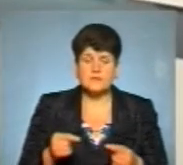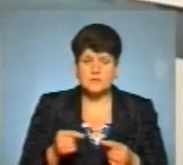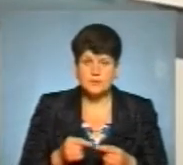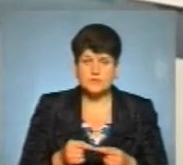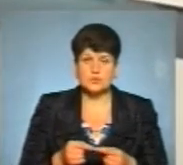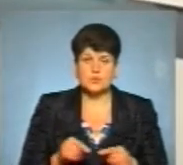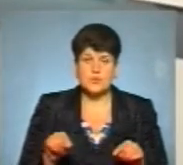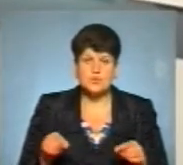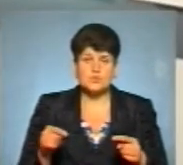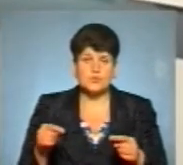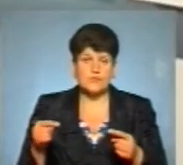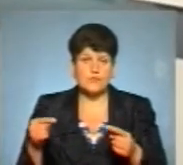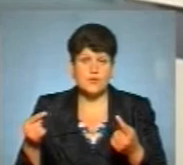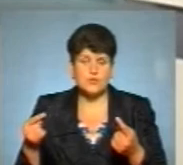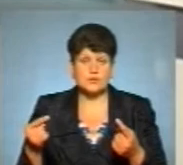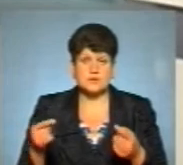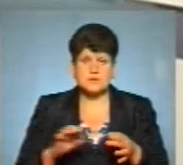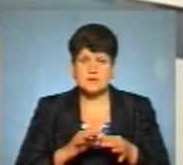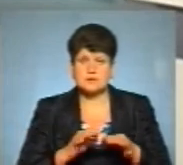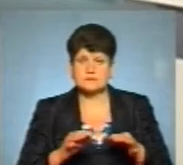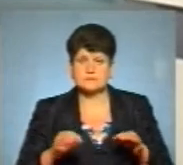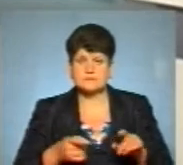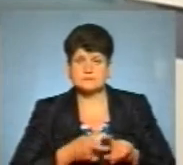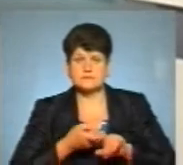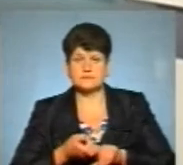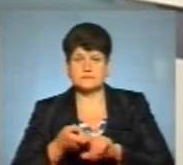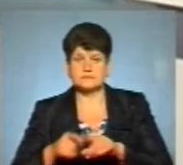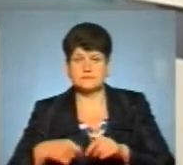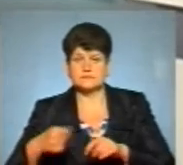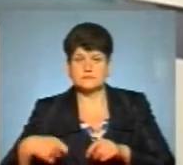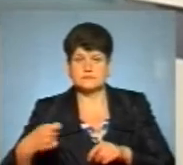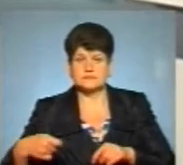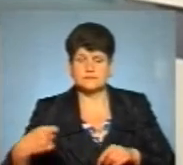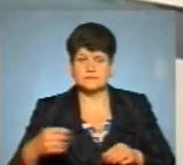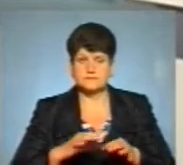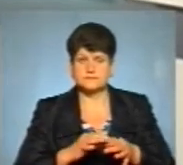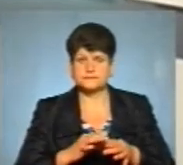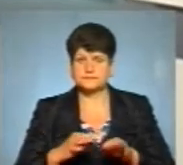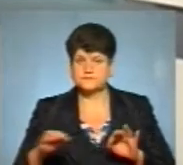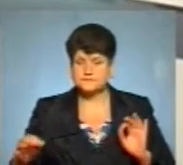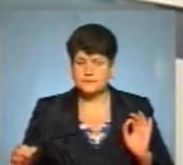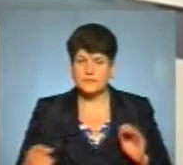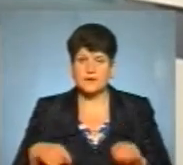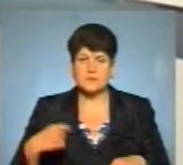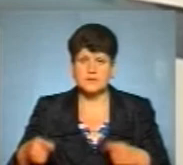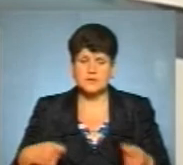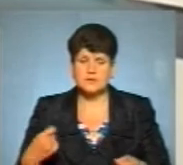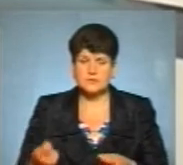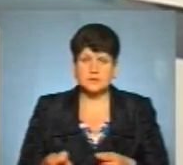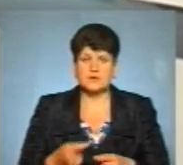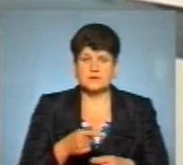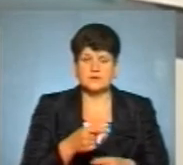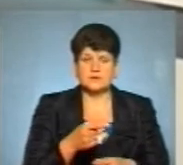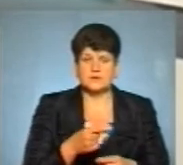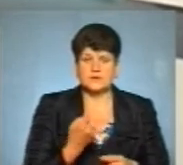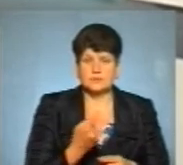утворюється під ланцюг, коли від одного хворого заражається два чи три, від цих двох чи